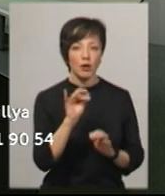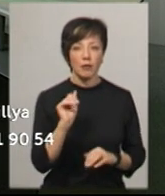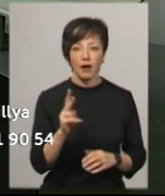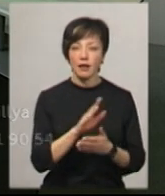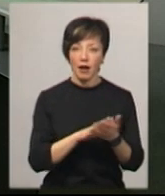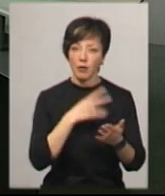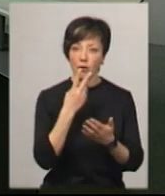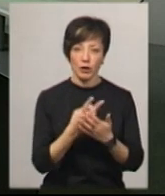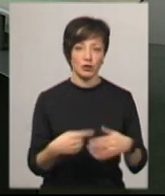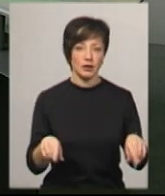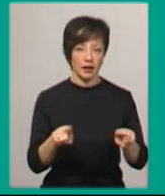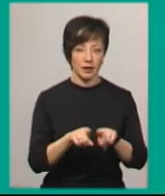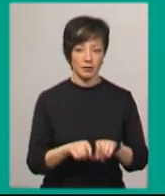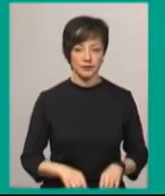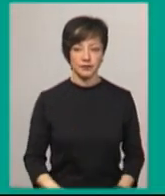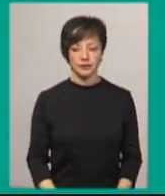побачите.